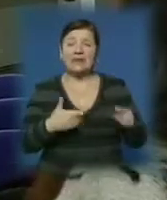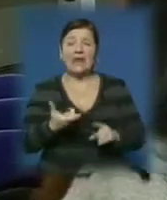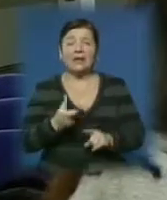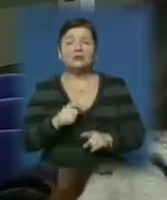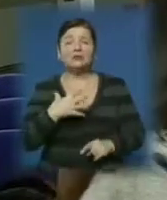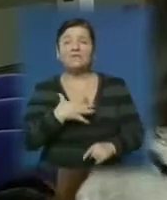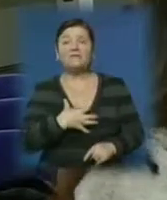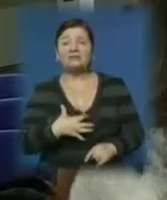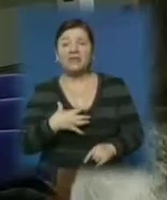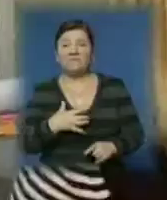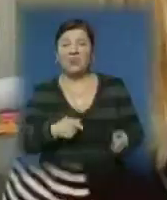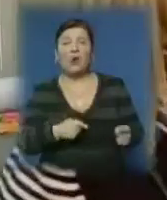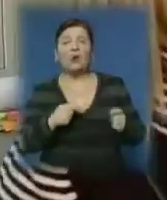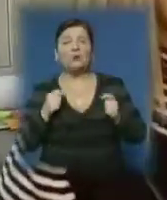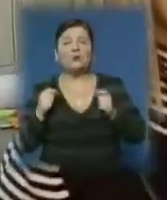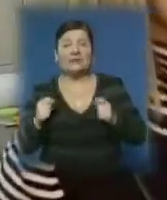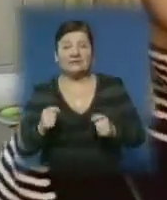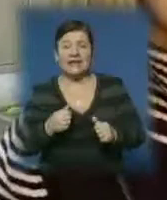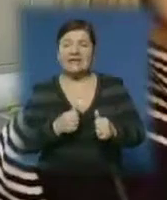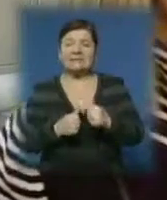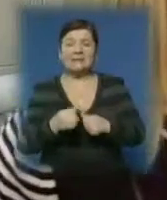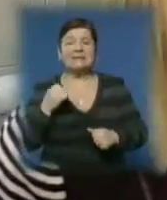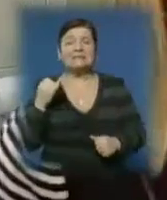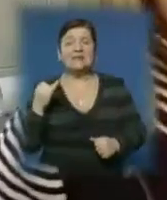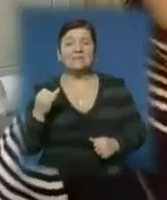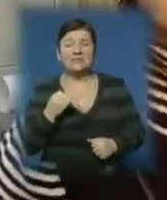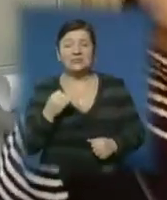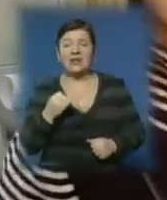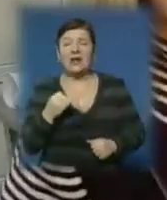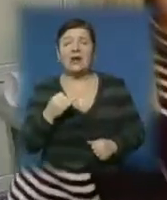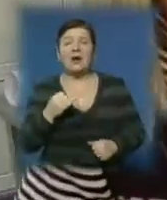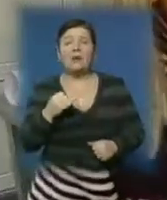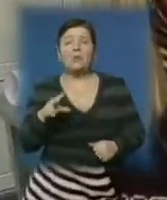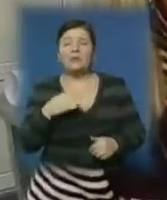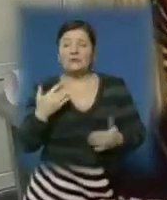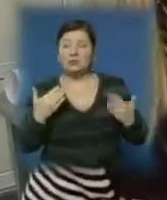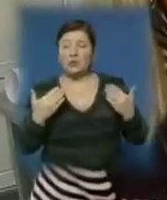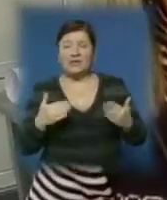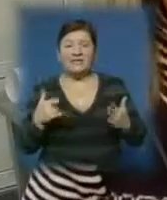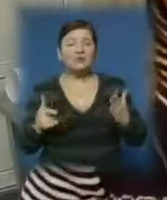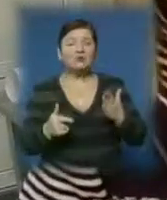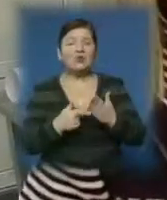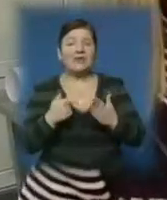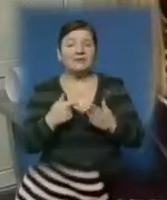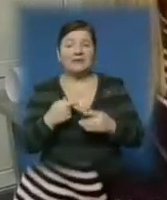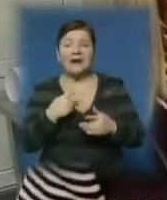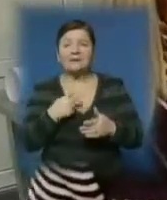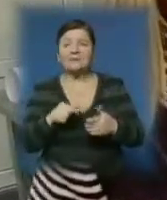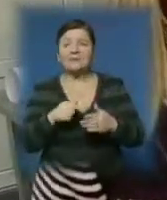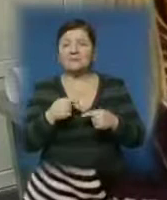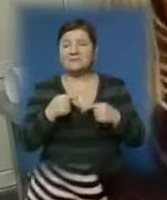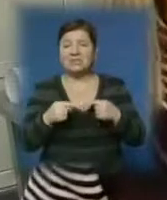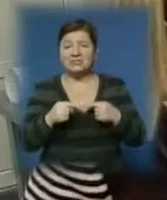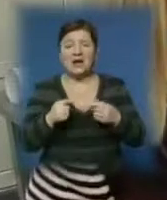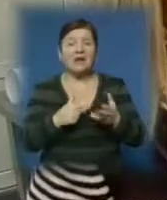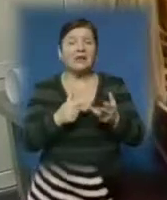важливо донести». «Найцікавіше для мене – мабуть, нові медіа, тому що сьогодні журналістика вже зовсім інша, ніж та, яка була